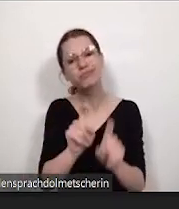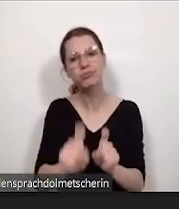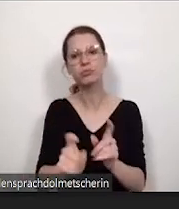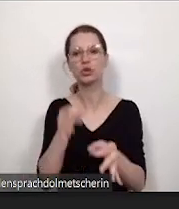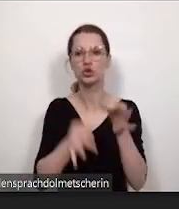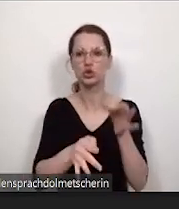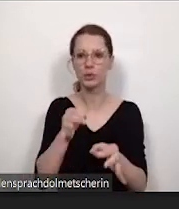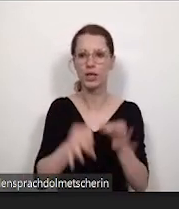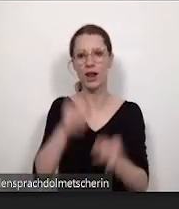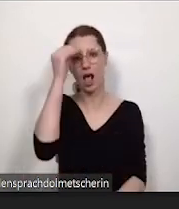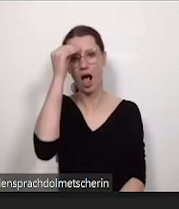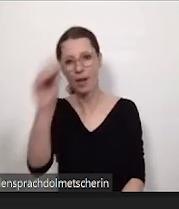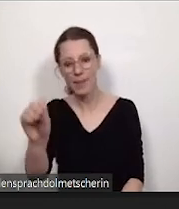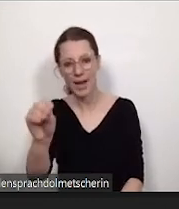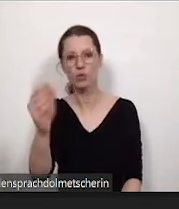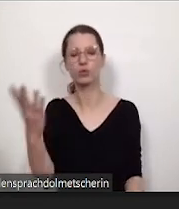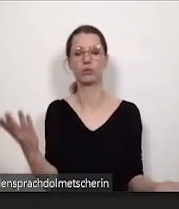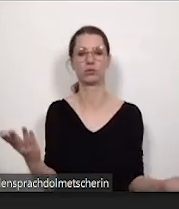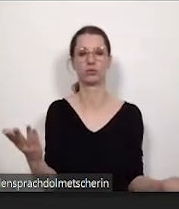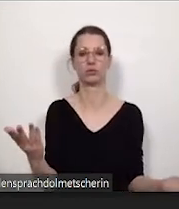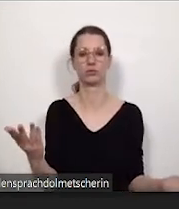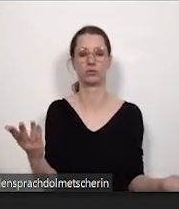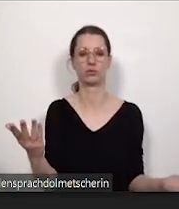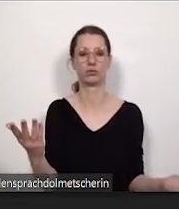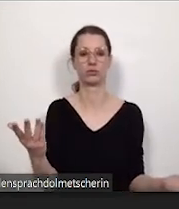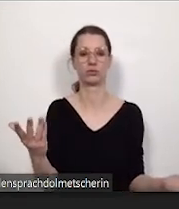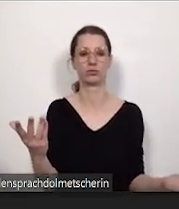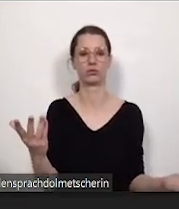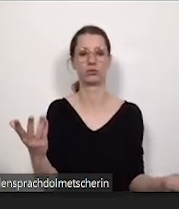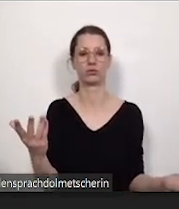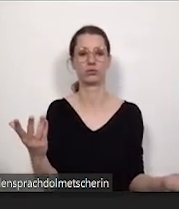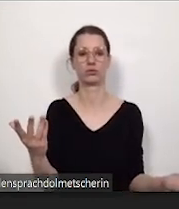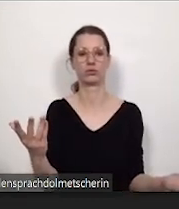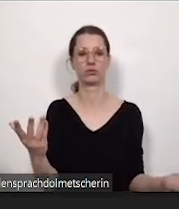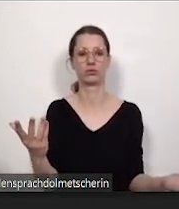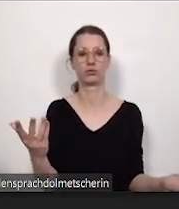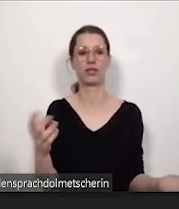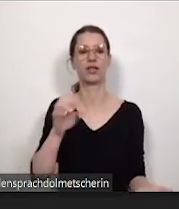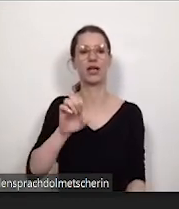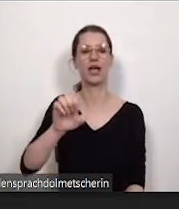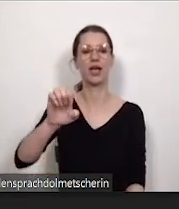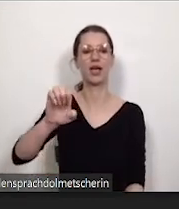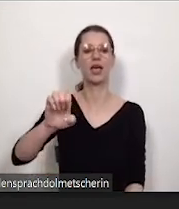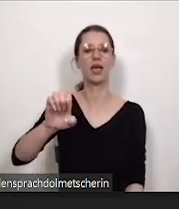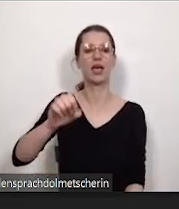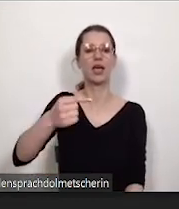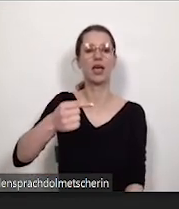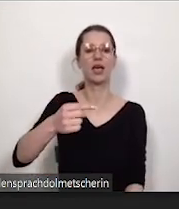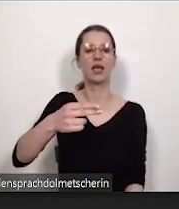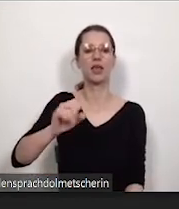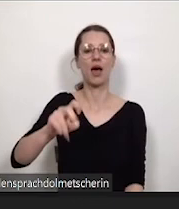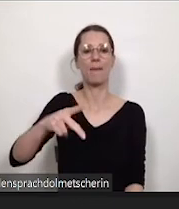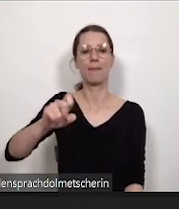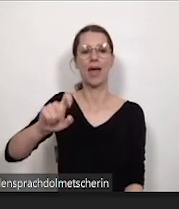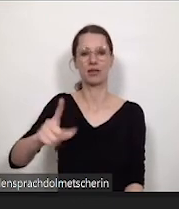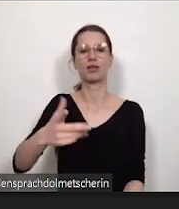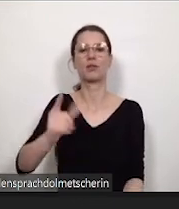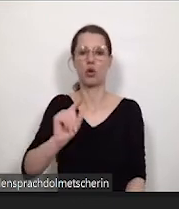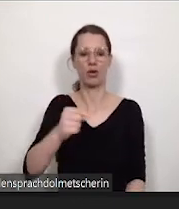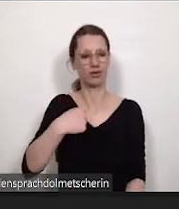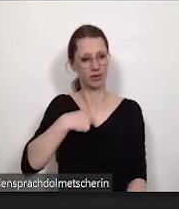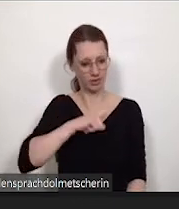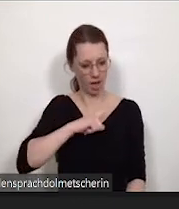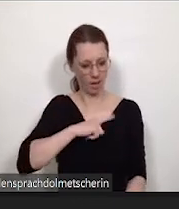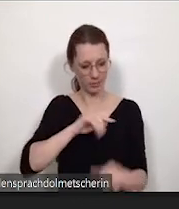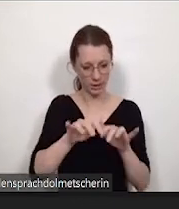Ihre Anmerkungen gerne entweder im Etherpad oder auch erstmal so für sich sammeln und dann später übertragen. Es